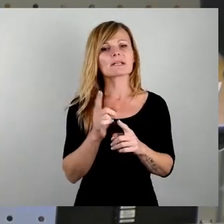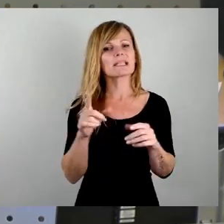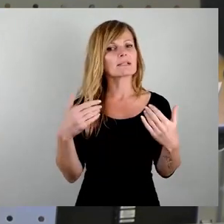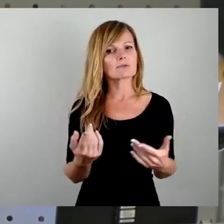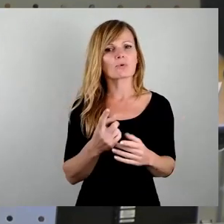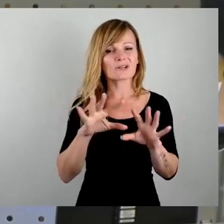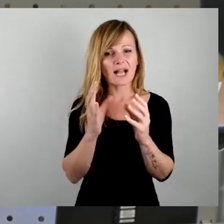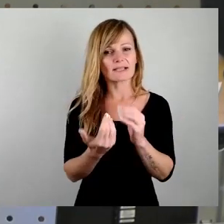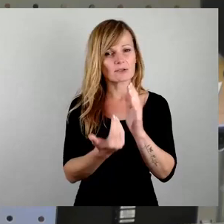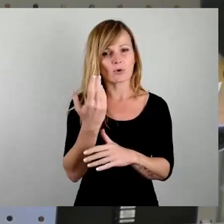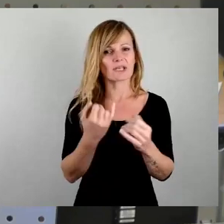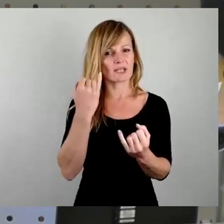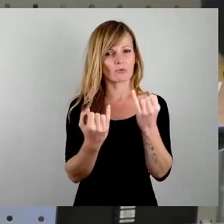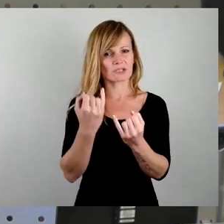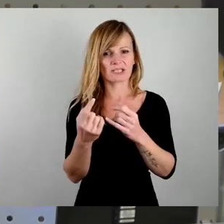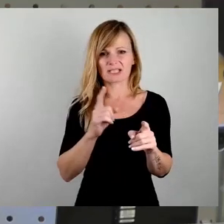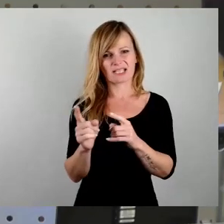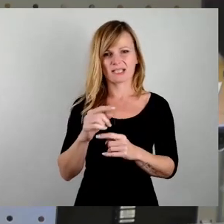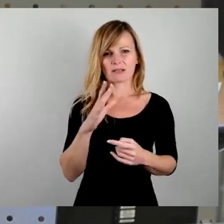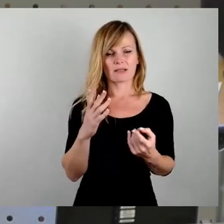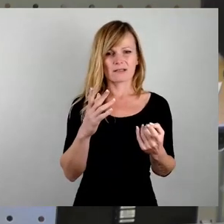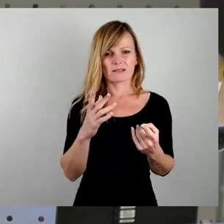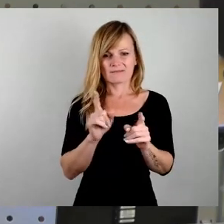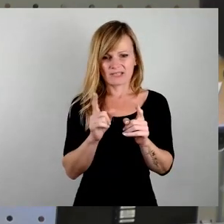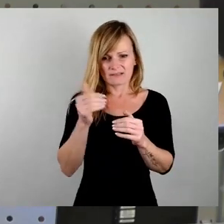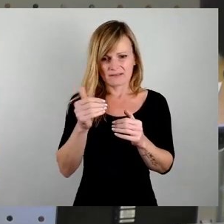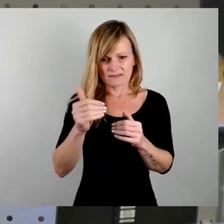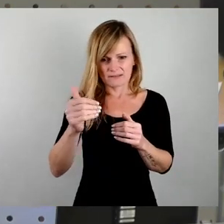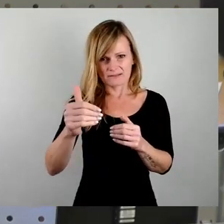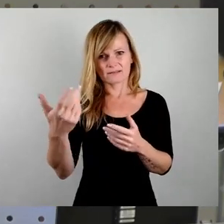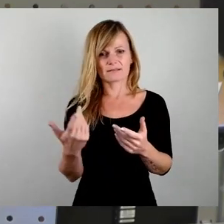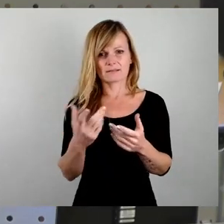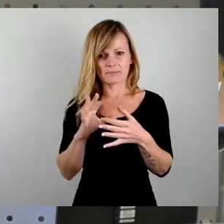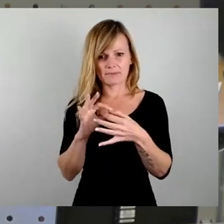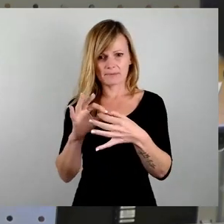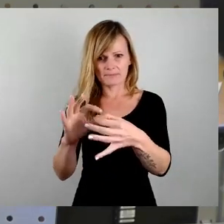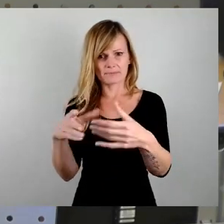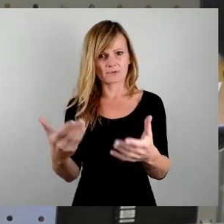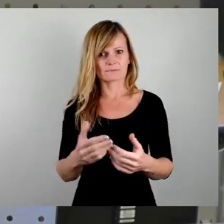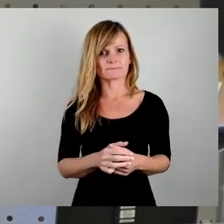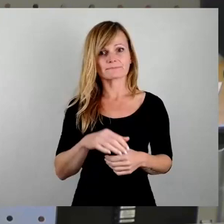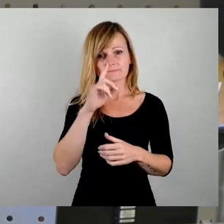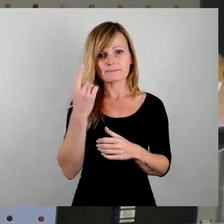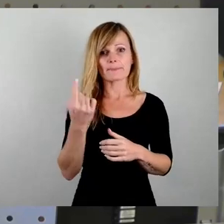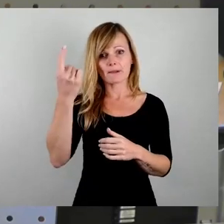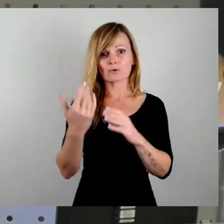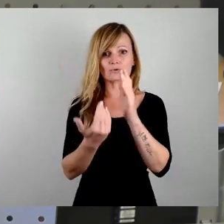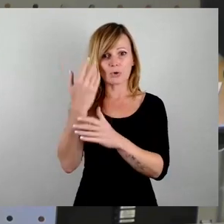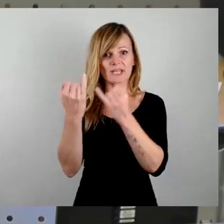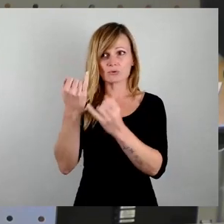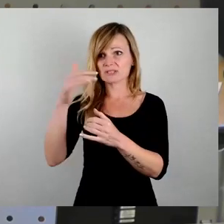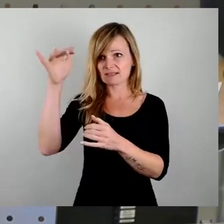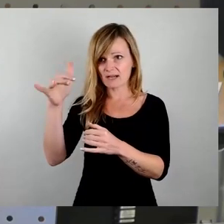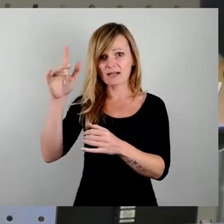neuen Industrien nicht kollateral nach sich ziehende Etwas haben. Wenn da oben neue Industrien sind, dann wird das natürlich